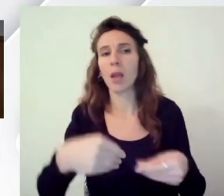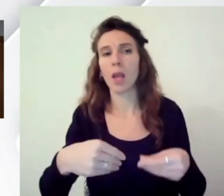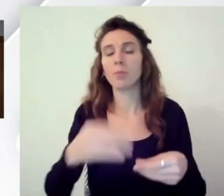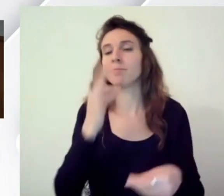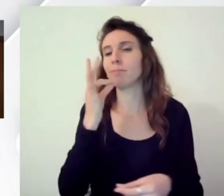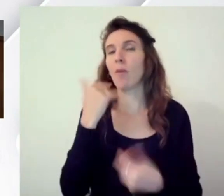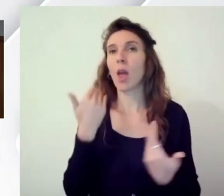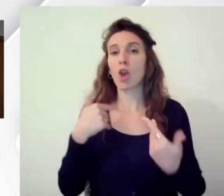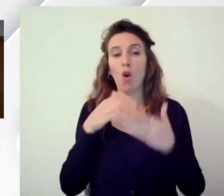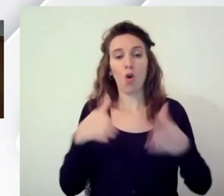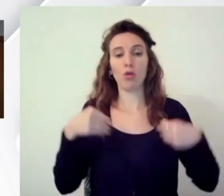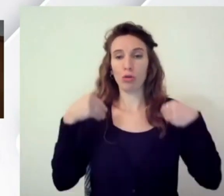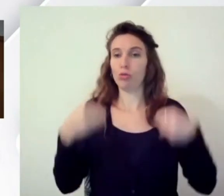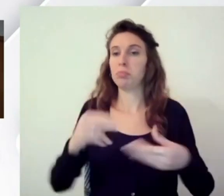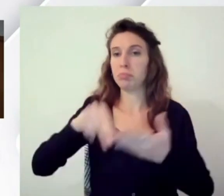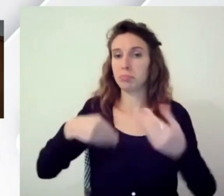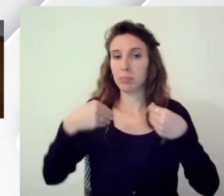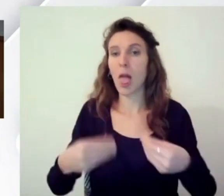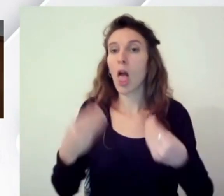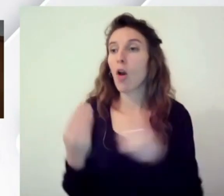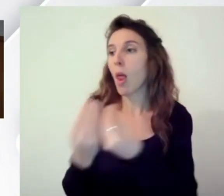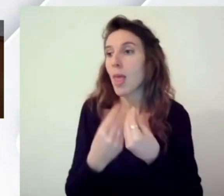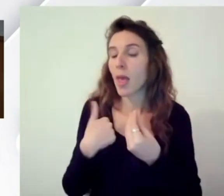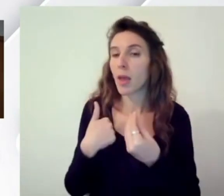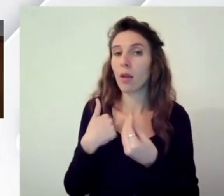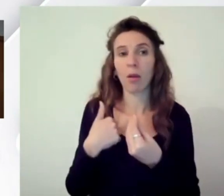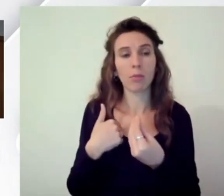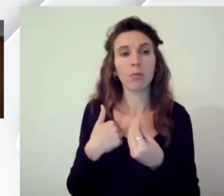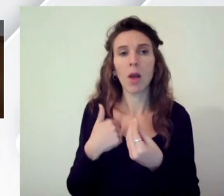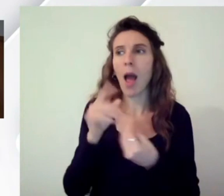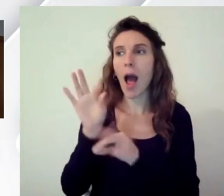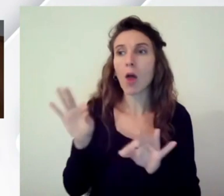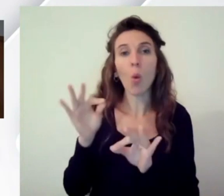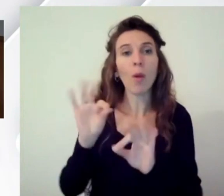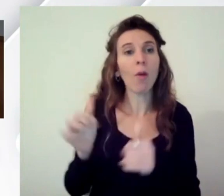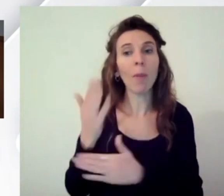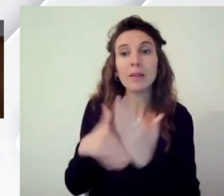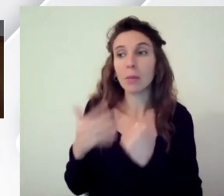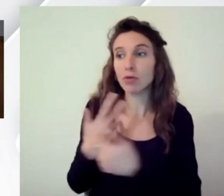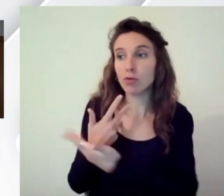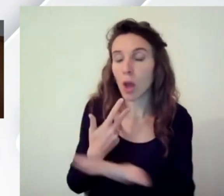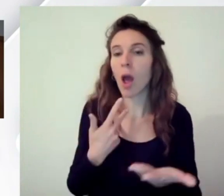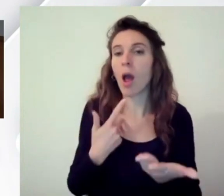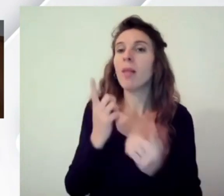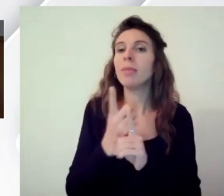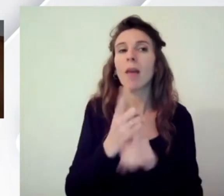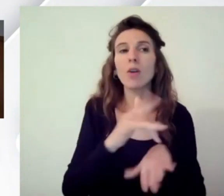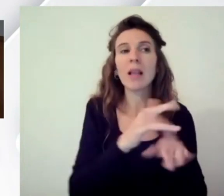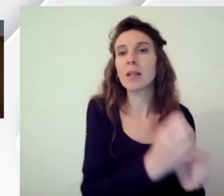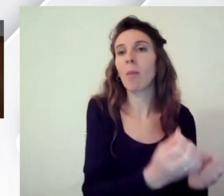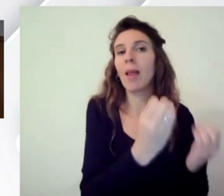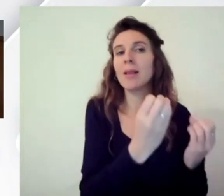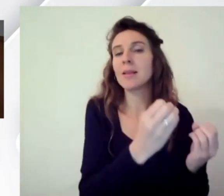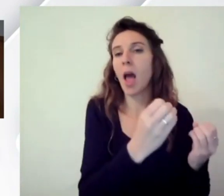corso di learning e ci sono dei miei colleghi che hanno qualche forma di disabilità devo essere sensibilizzato devo essere